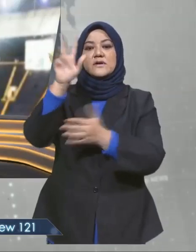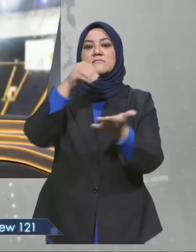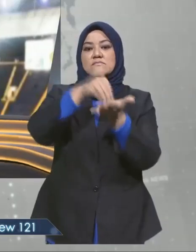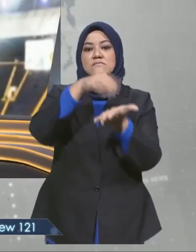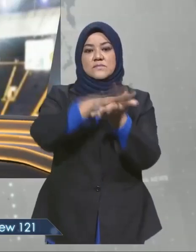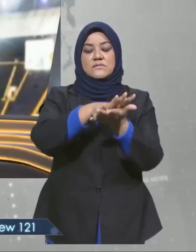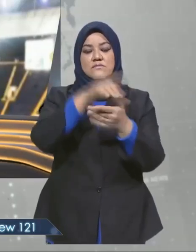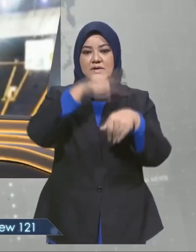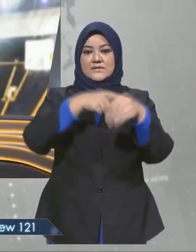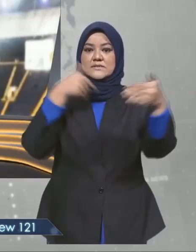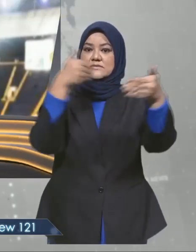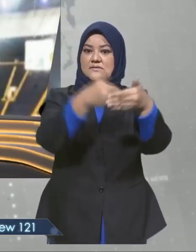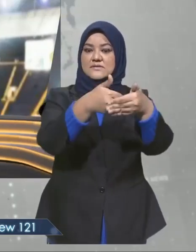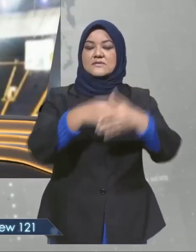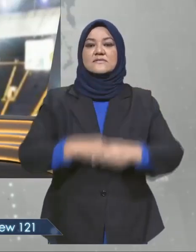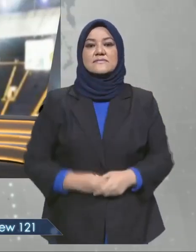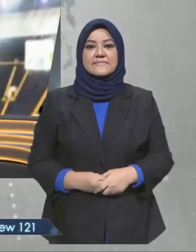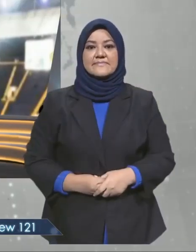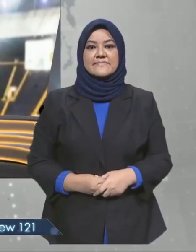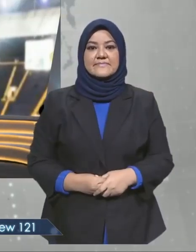dimeterai dalam tempoh terdekat.